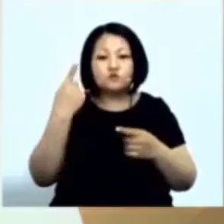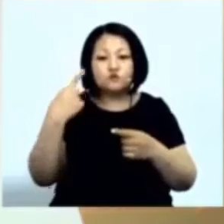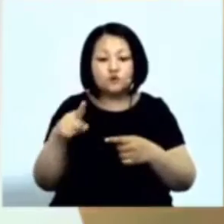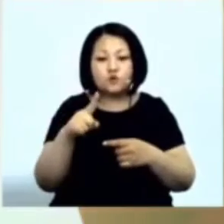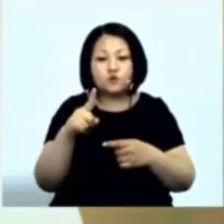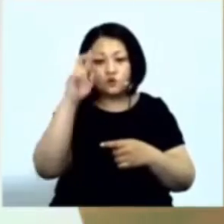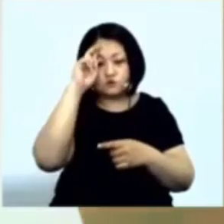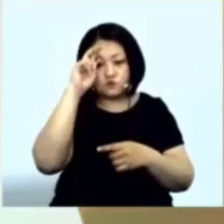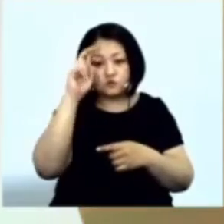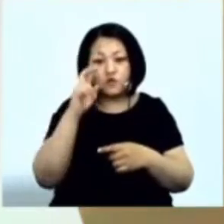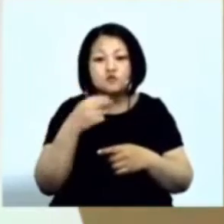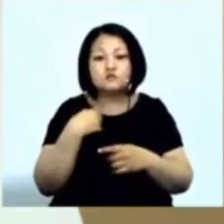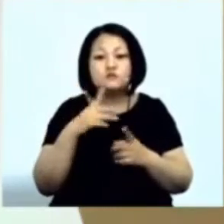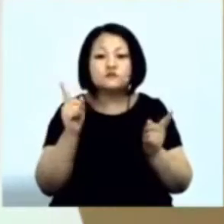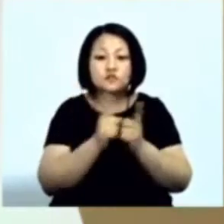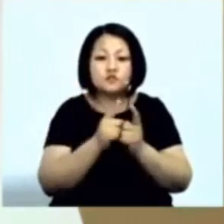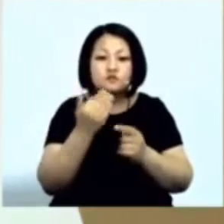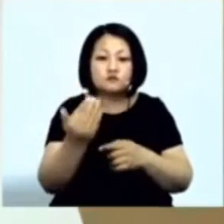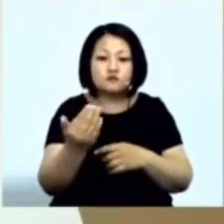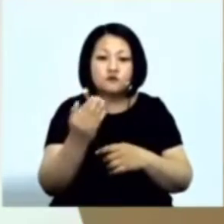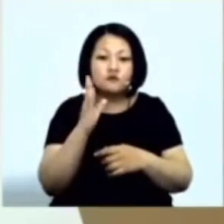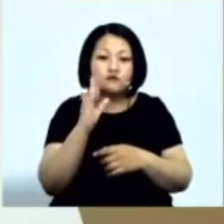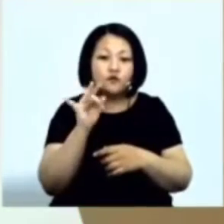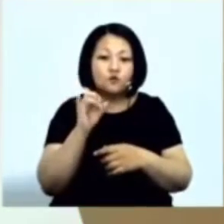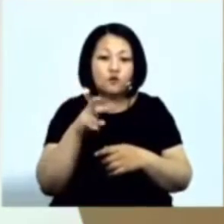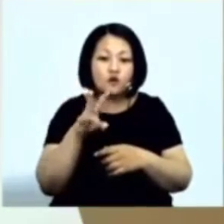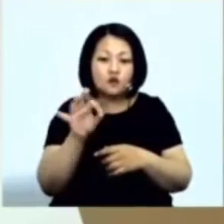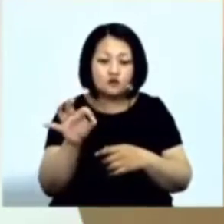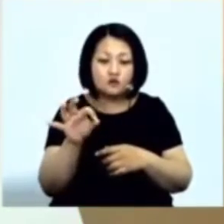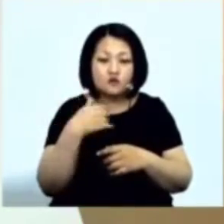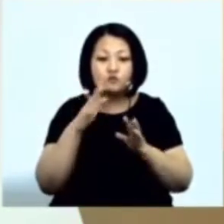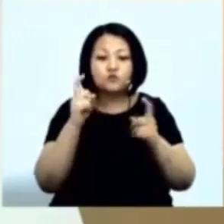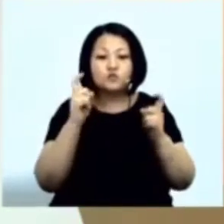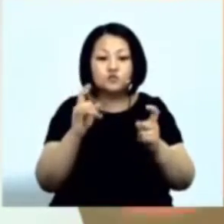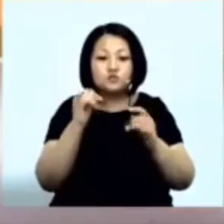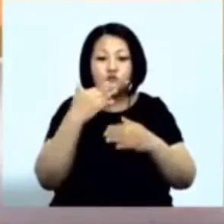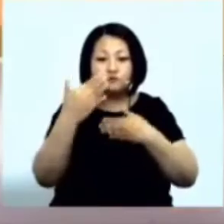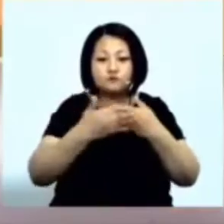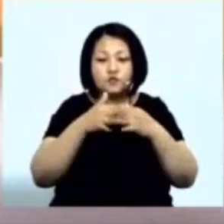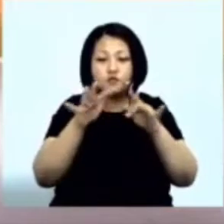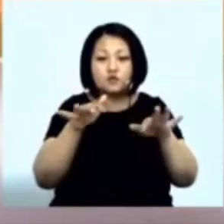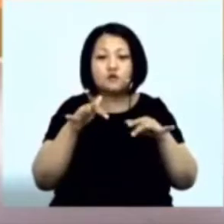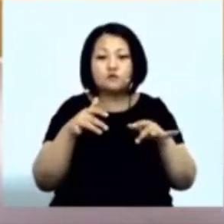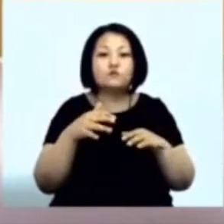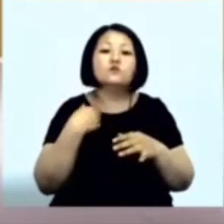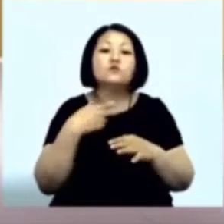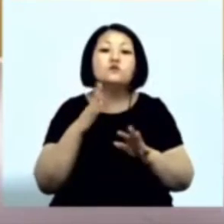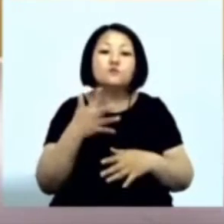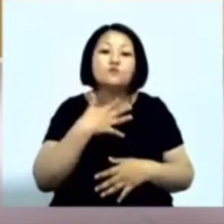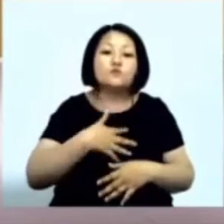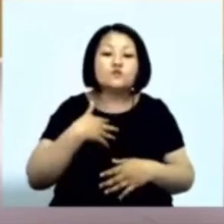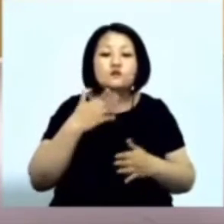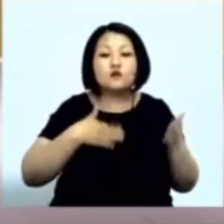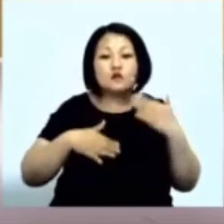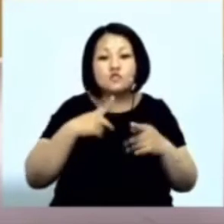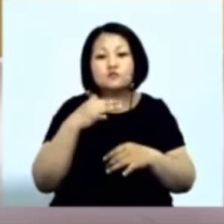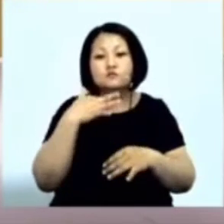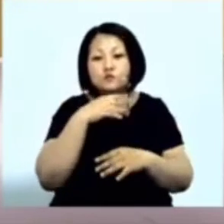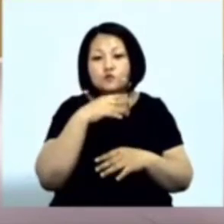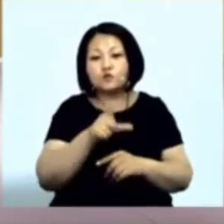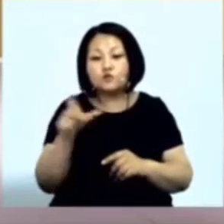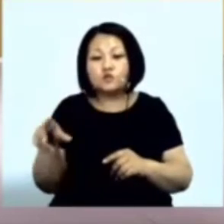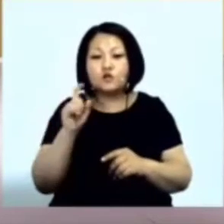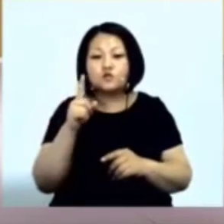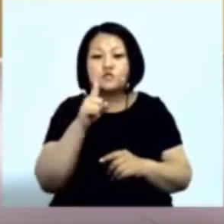И мы встретимся с вами Виртуально Я буду сидеть У компьютера И буду переживать Радоваться Радоваться за многих людей Которые за три